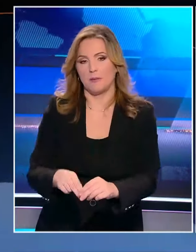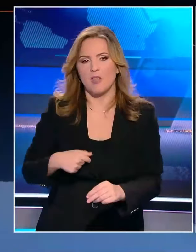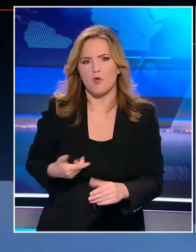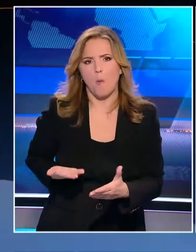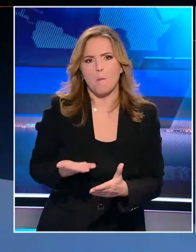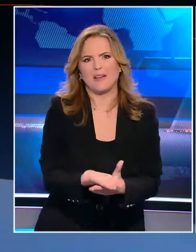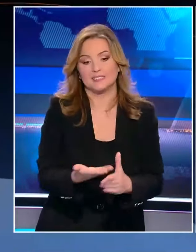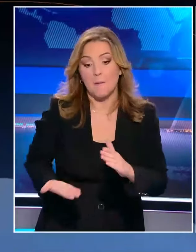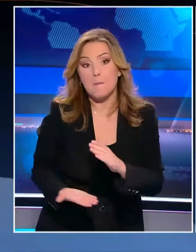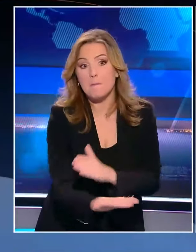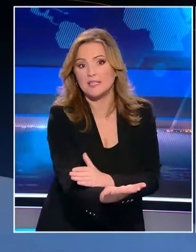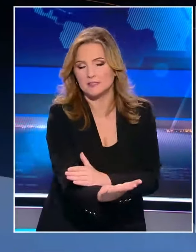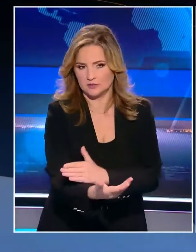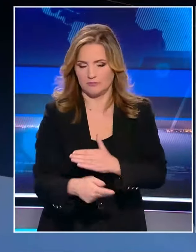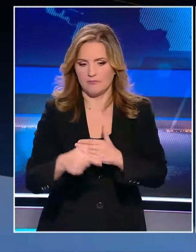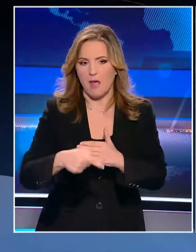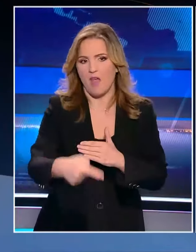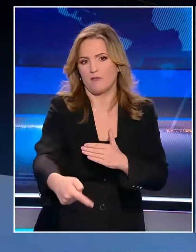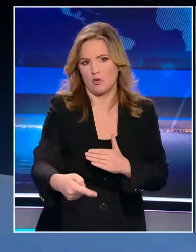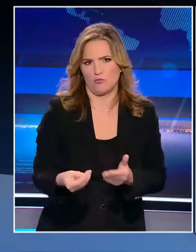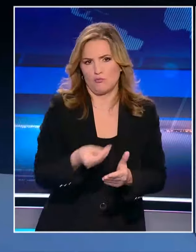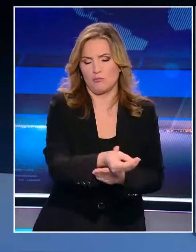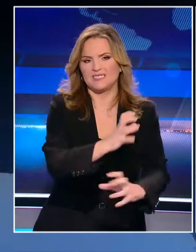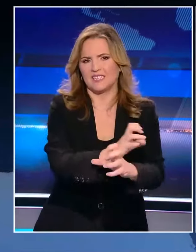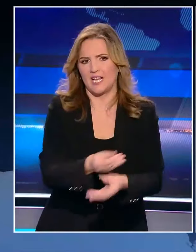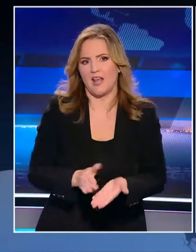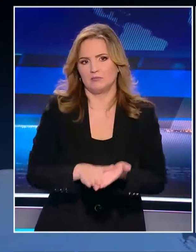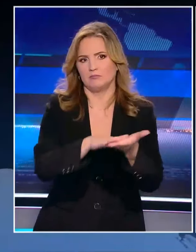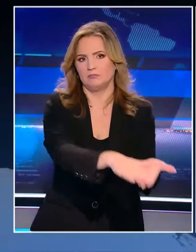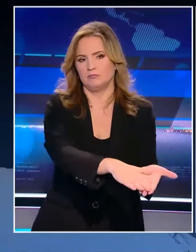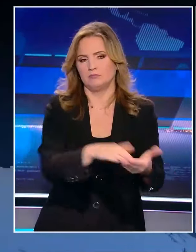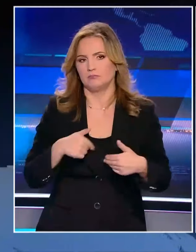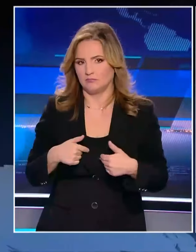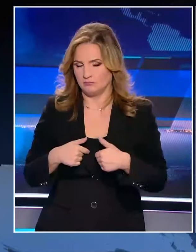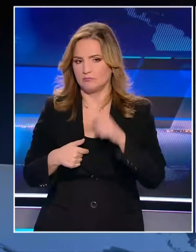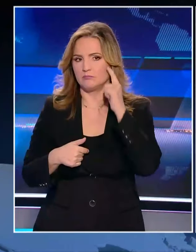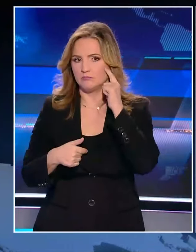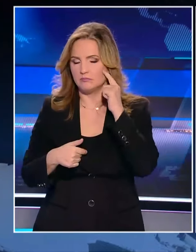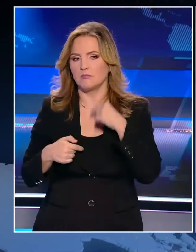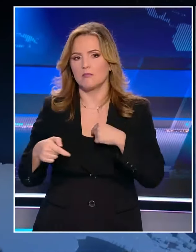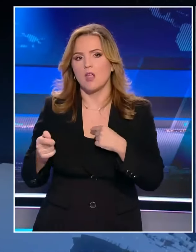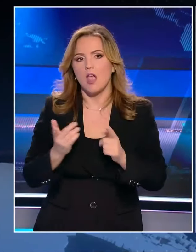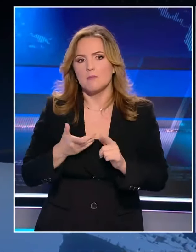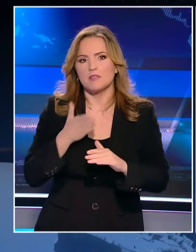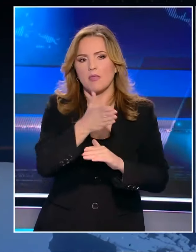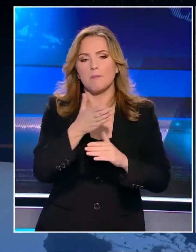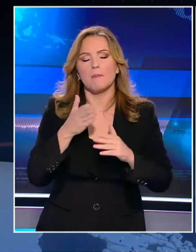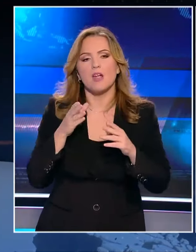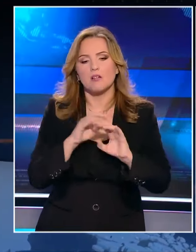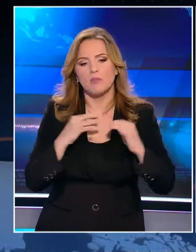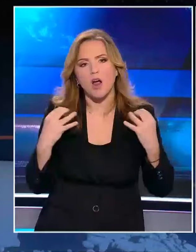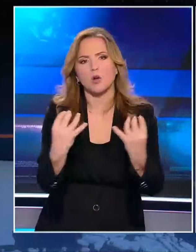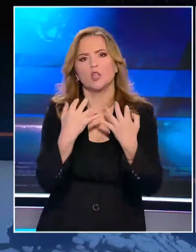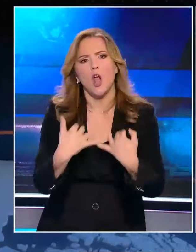την οποία θα την καταθέσω μεθαύριο εναντίον του κύριου να ακούσει στον εισαγγελέα. Λοιπόν και όπως αντιλαμβάνεστε η υπόθεση πηγαίνει ενώπιον των ακροτηρίων όπου θα